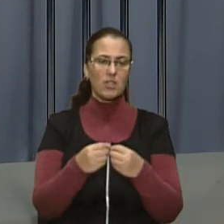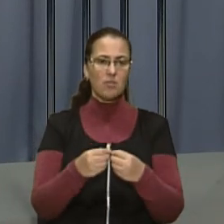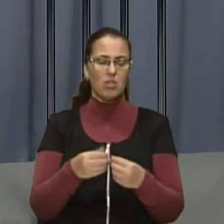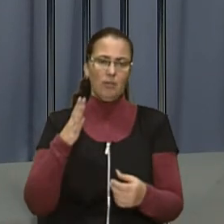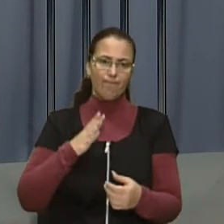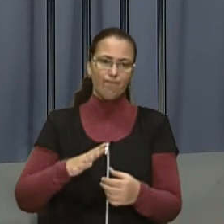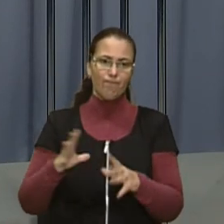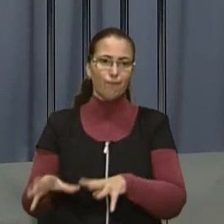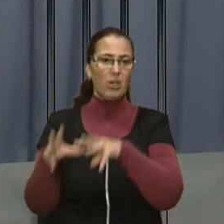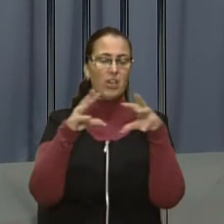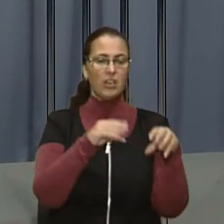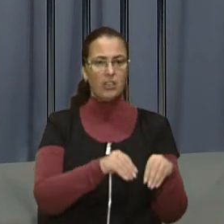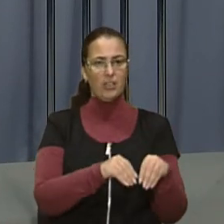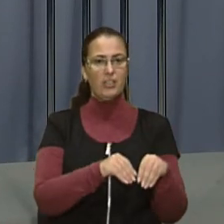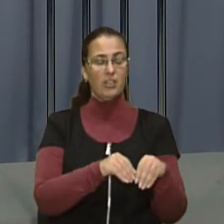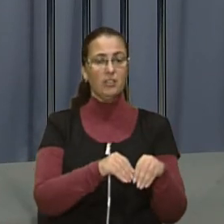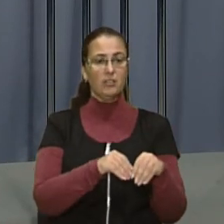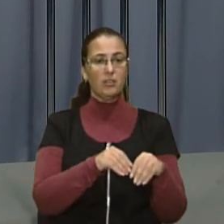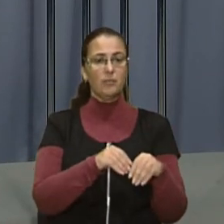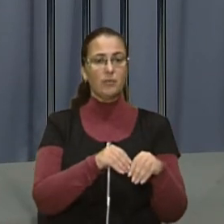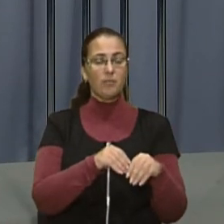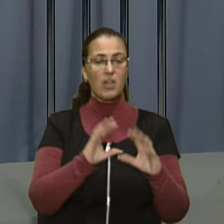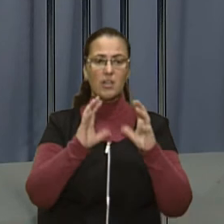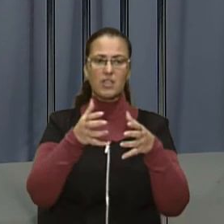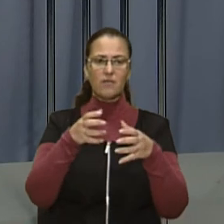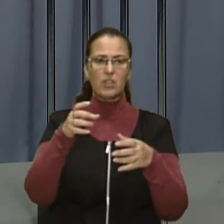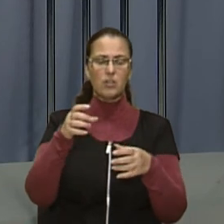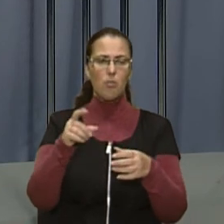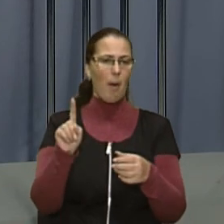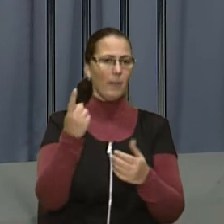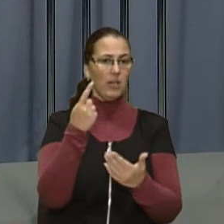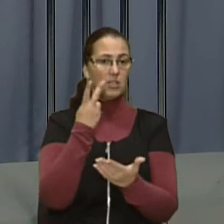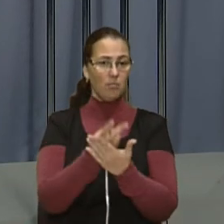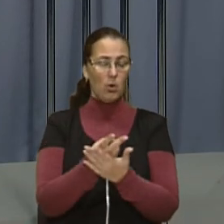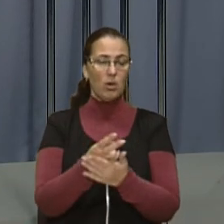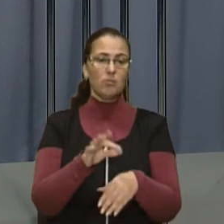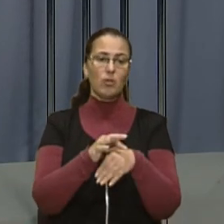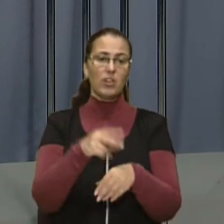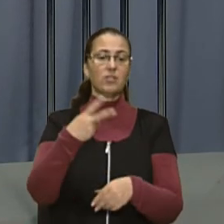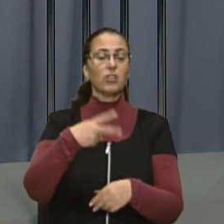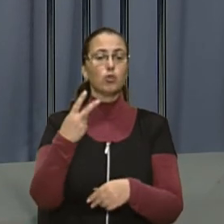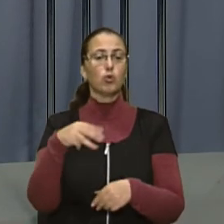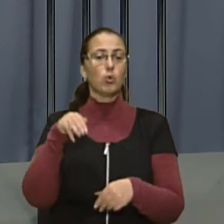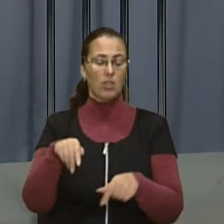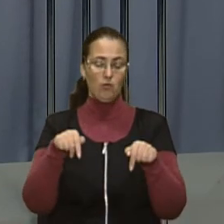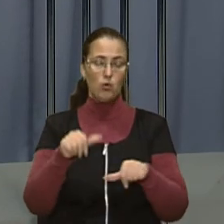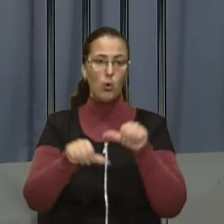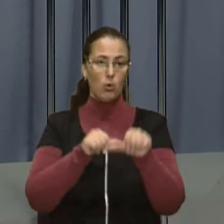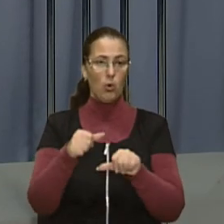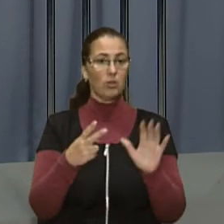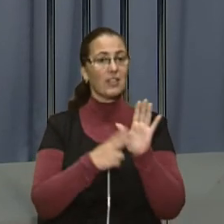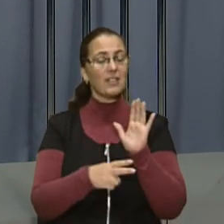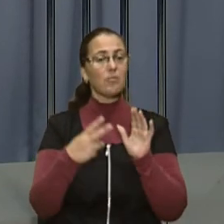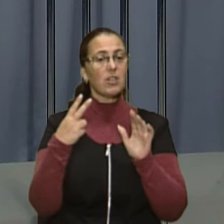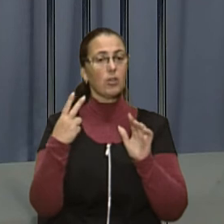переїхати із Криму на материкову Україну. Світова прем'єра стрічки відбулася 22 травня цього року на 72-му